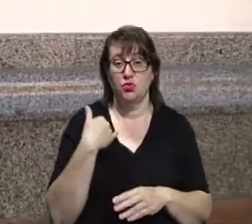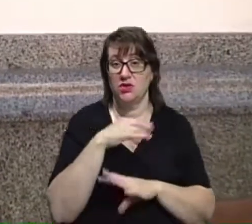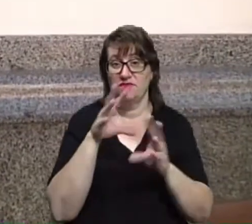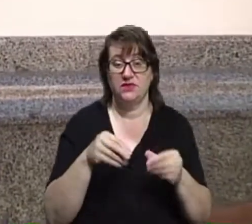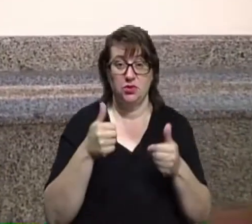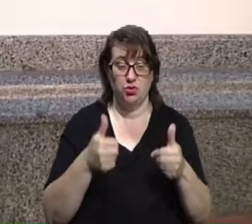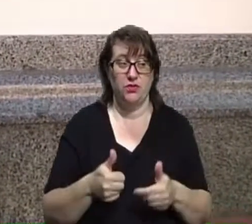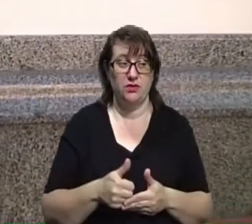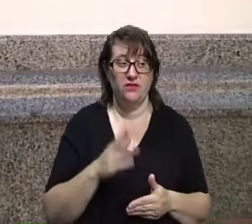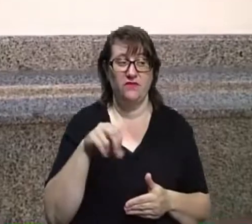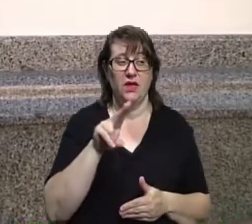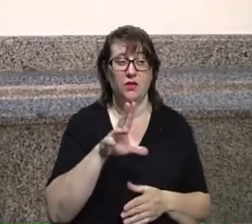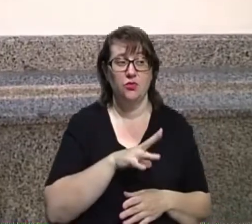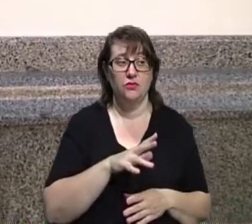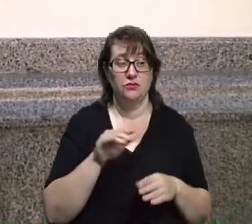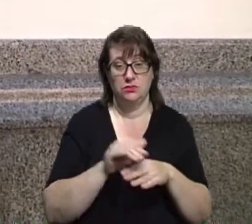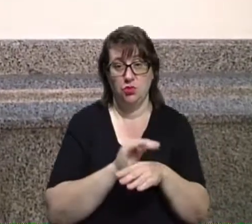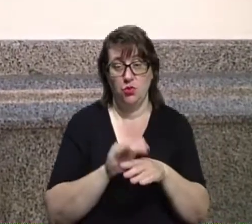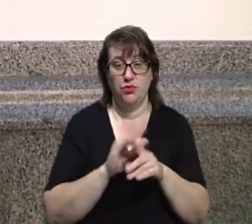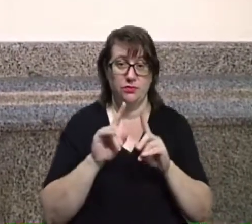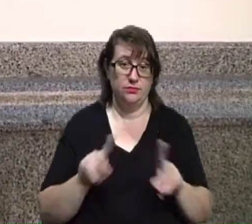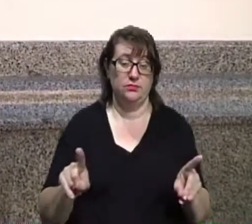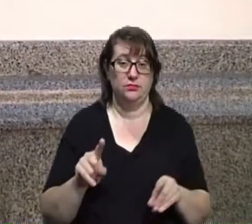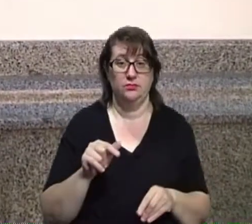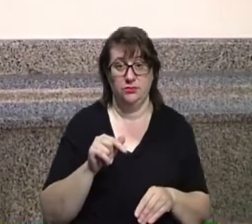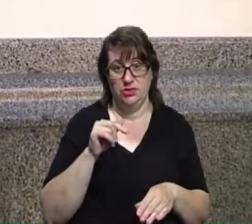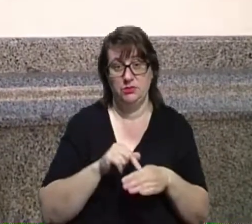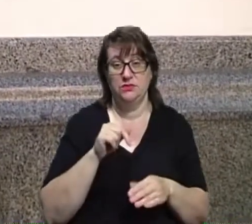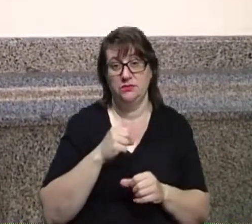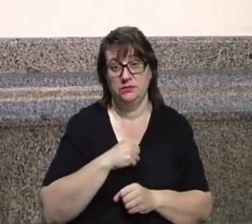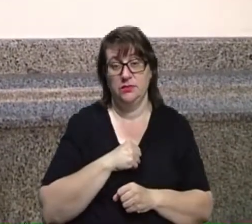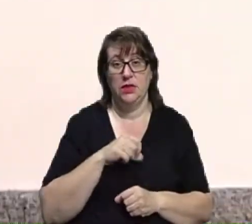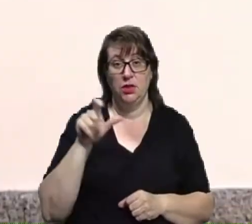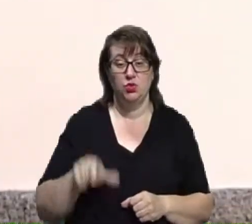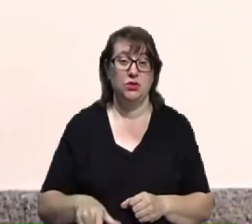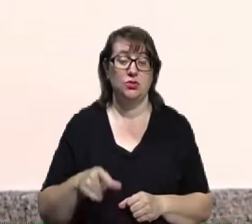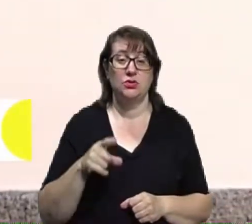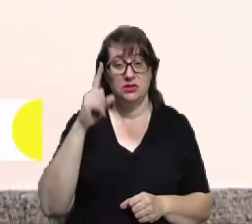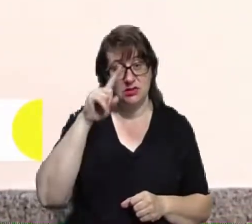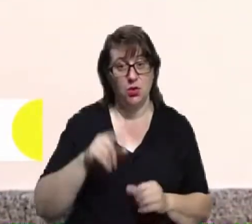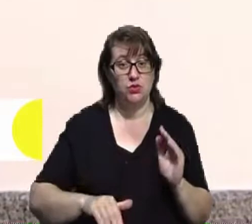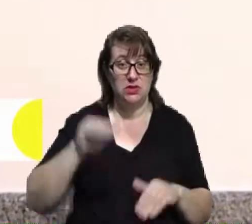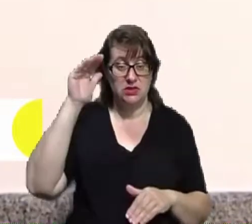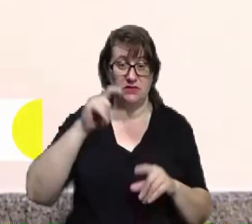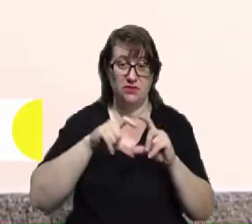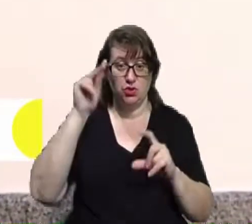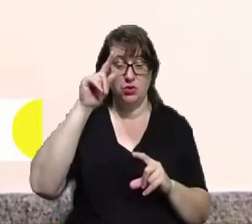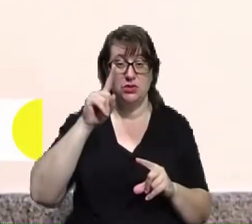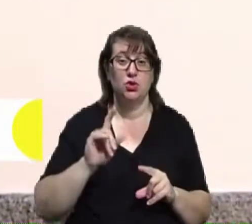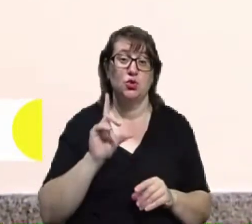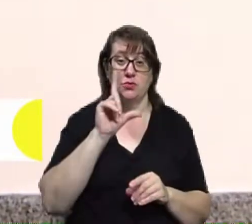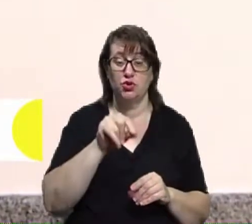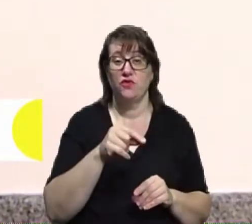завжди був надзвичайно доброю, чуйною людиною. Знає його з дитинства, ще зі школи. Знала, що він в ЗСУ, знала, що